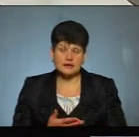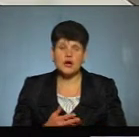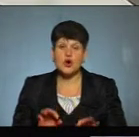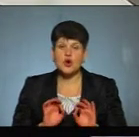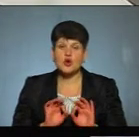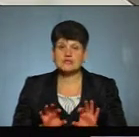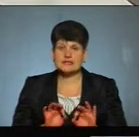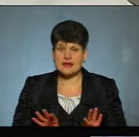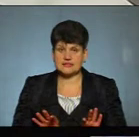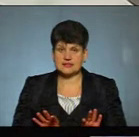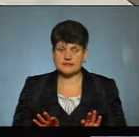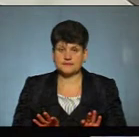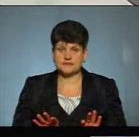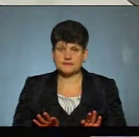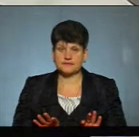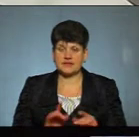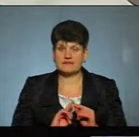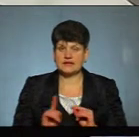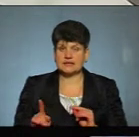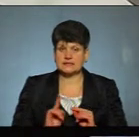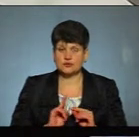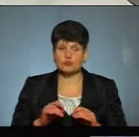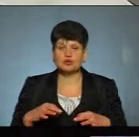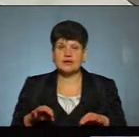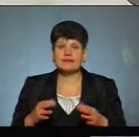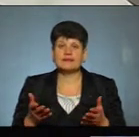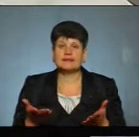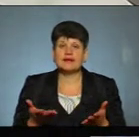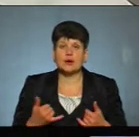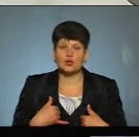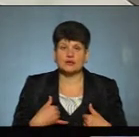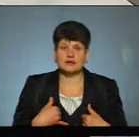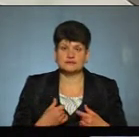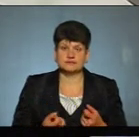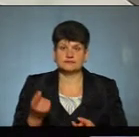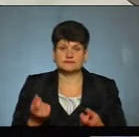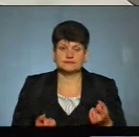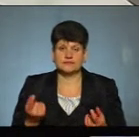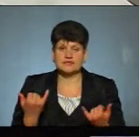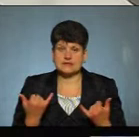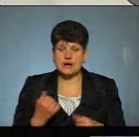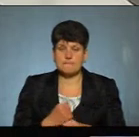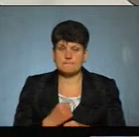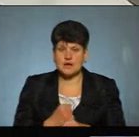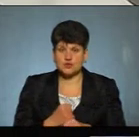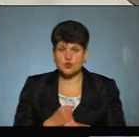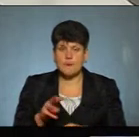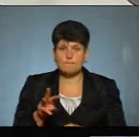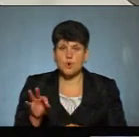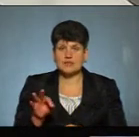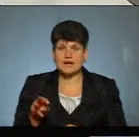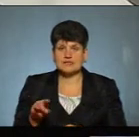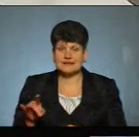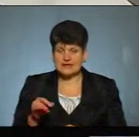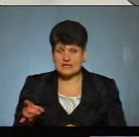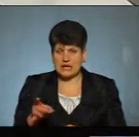транзитному транспорту про те, де в нас очаги. Зараз працює в Монастирийському районі. У